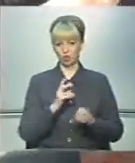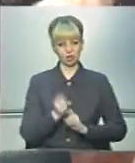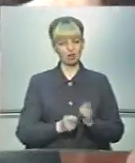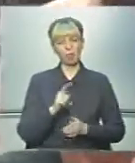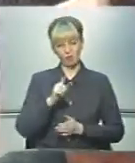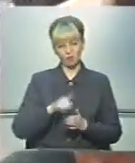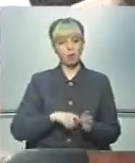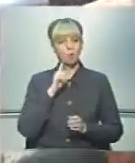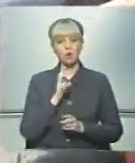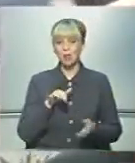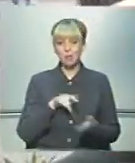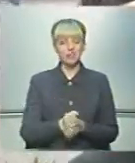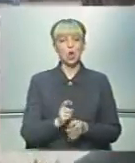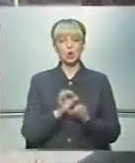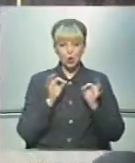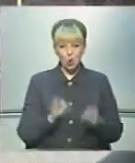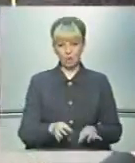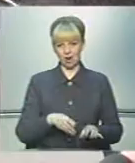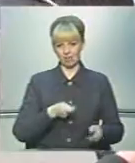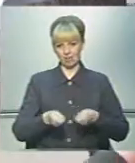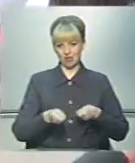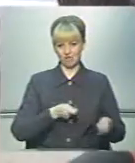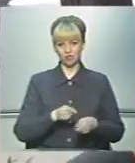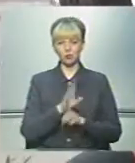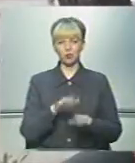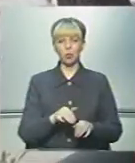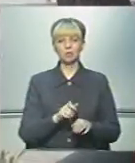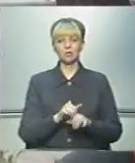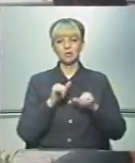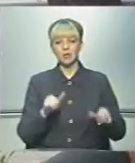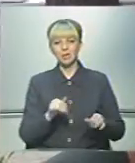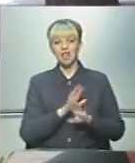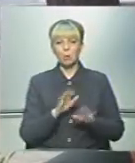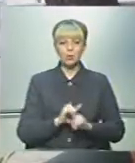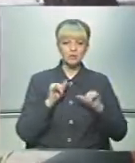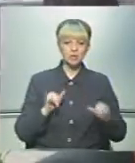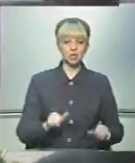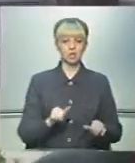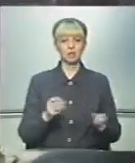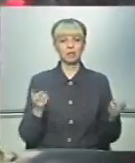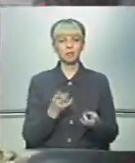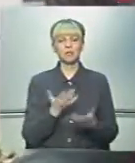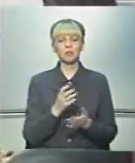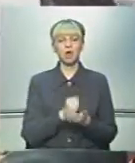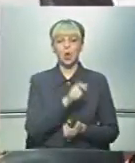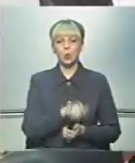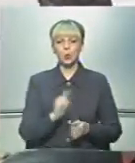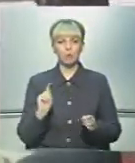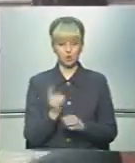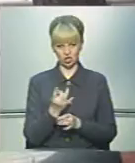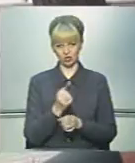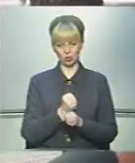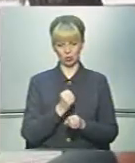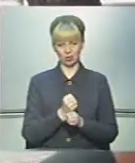повірте. Поки не прийде нормальне правління. Що вони будуть збільшуватися чи не збудуться, певно треба щось для людей перший раз зробити.